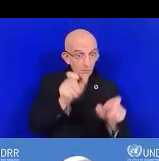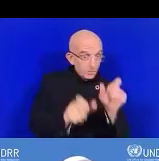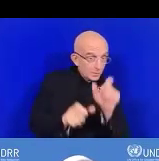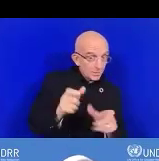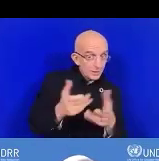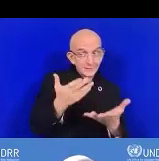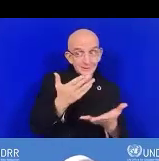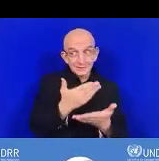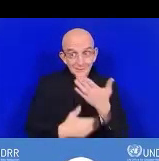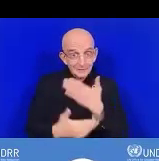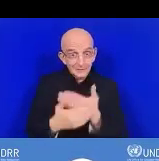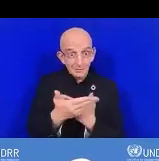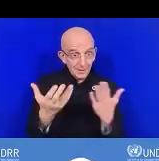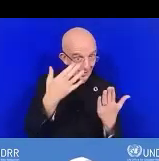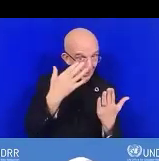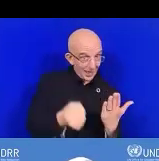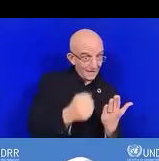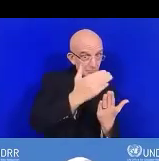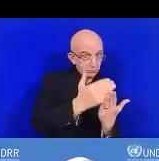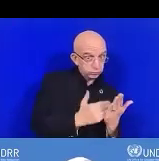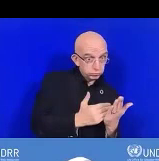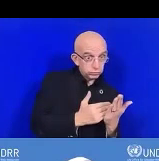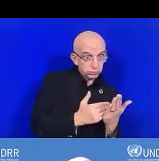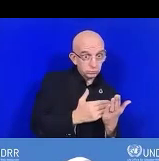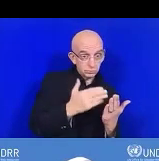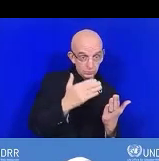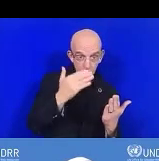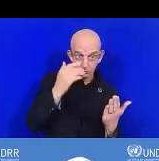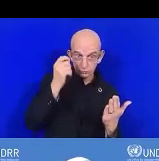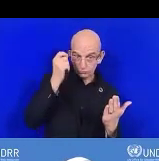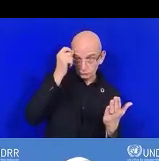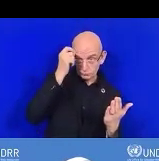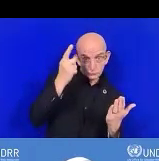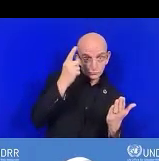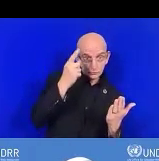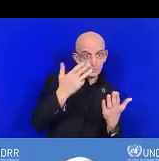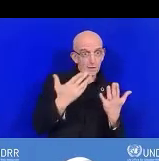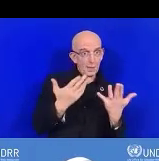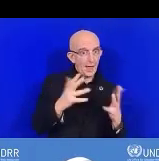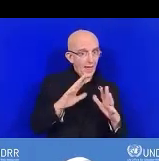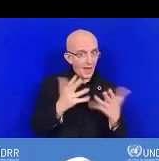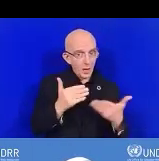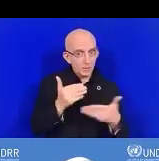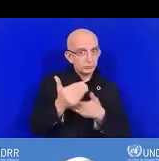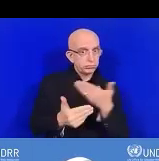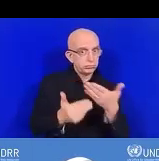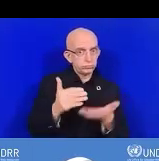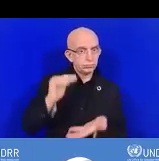négatif? Une fois de plus, les réponses seront